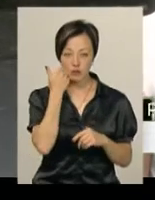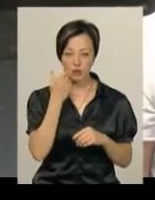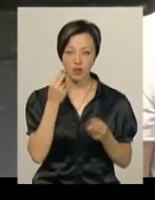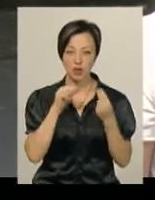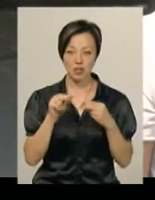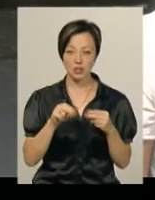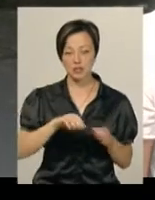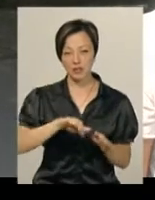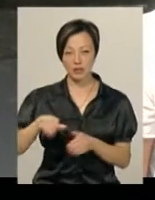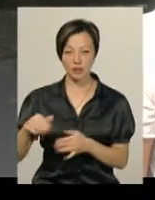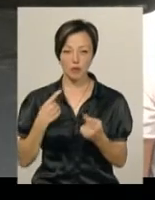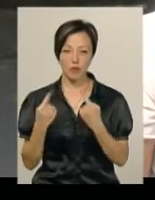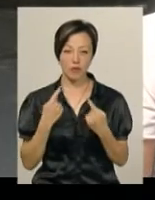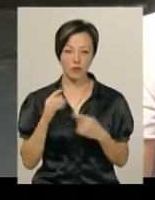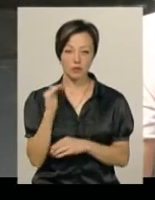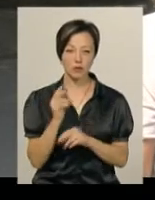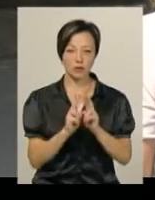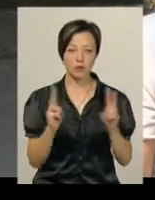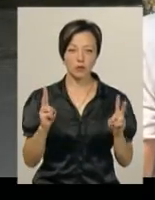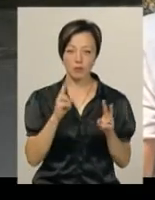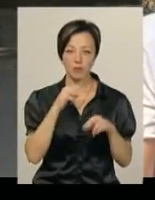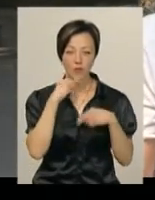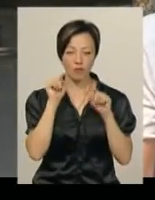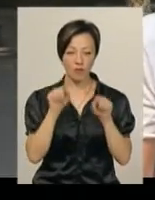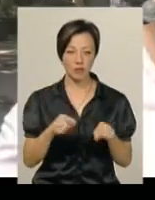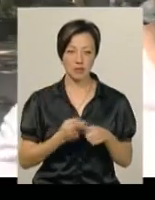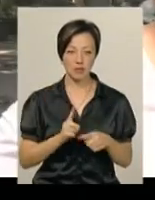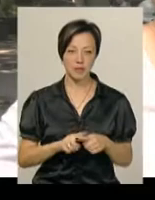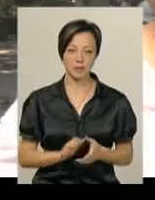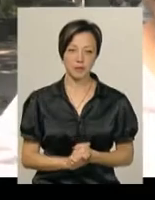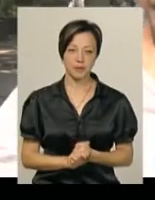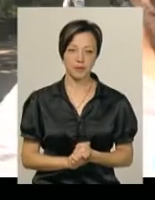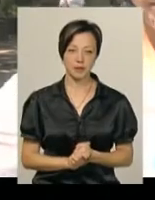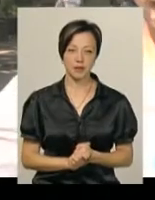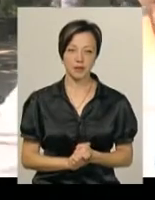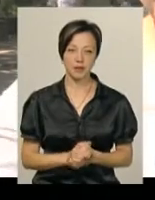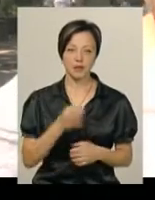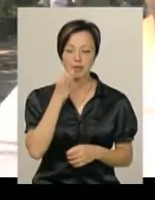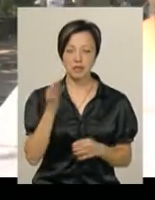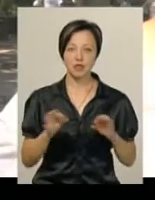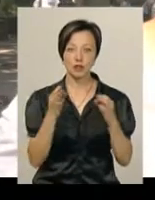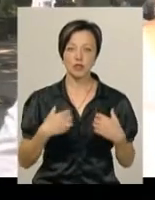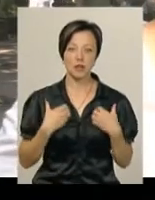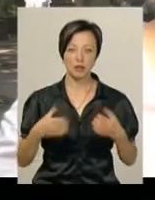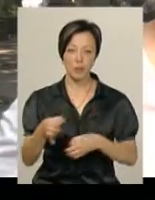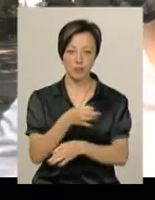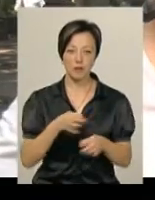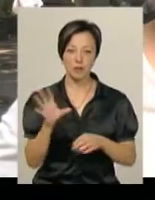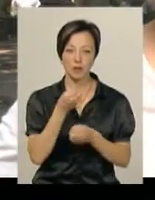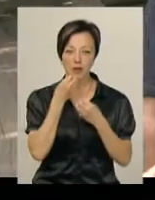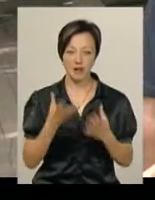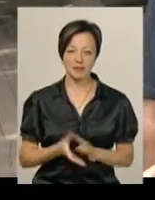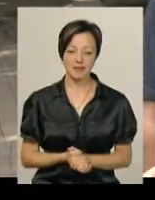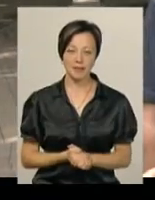краще відійти і поговорити з дитиною, щоб ніхто не звернував увагу на це. Сказати нічого страшного, ми якось це обсудимо і все буде